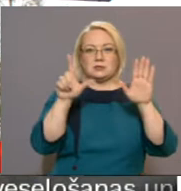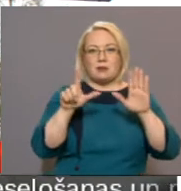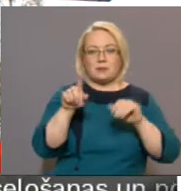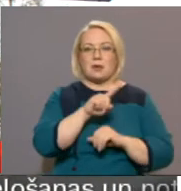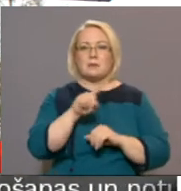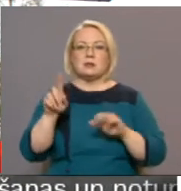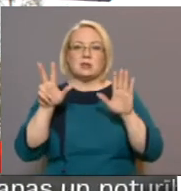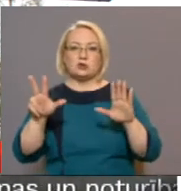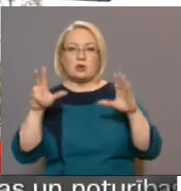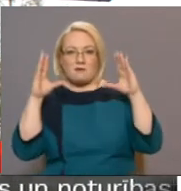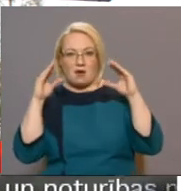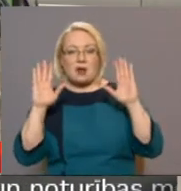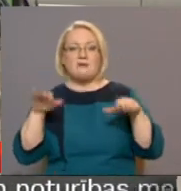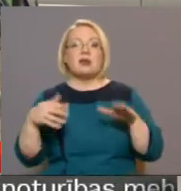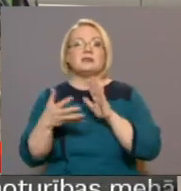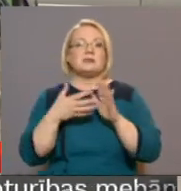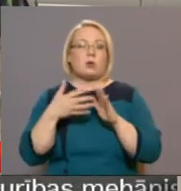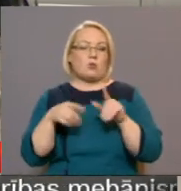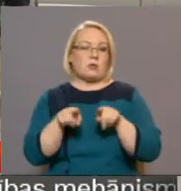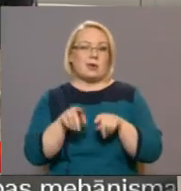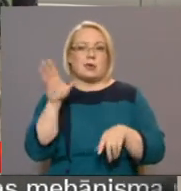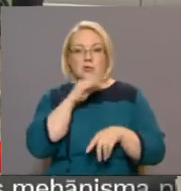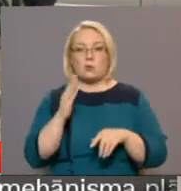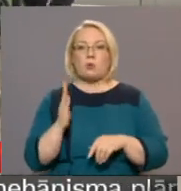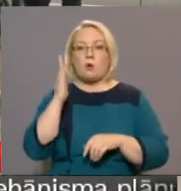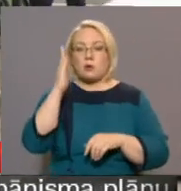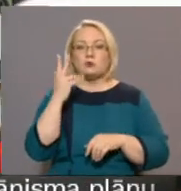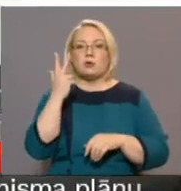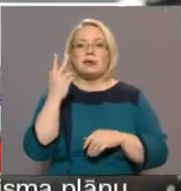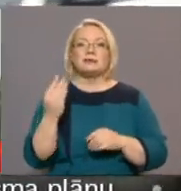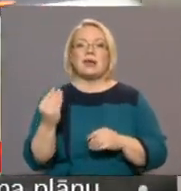Vēlētāji varēs izmantot arī iespēju nobalsot trīs dienas iepriekš.